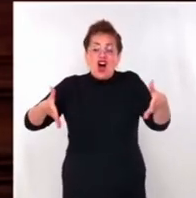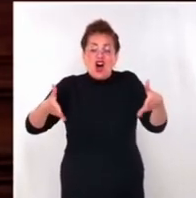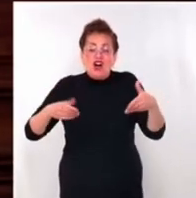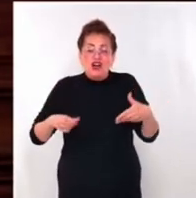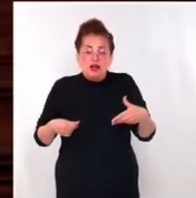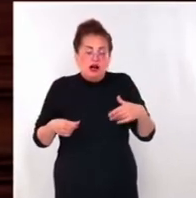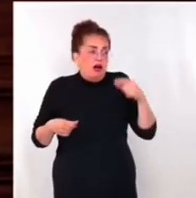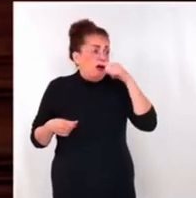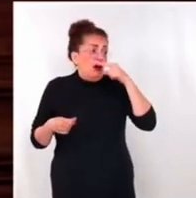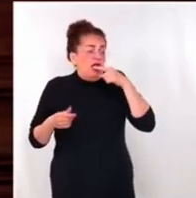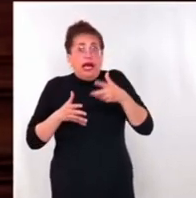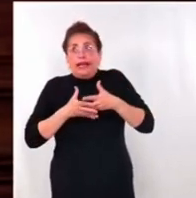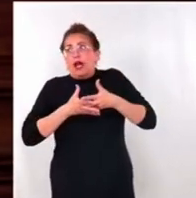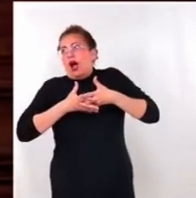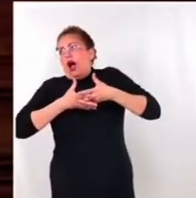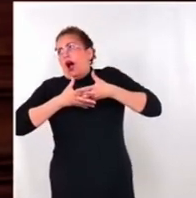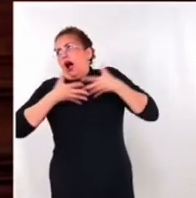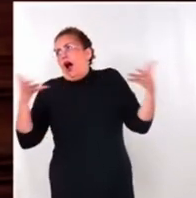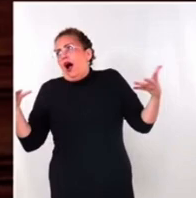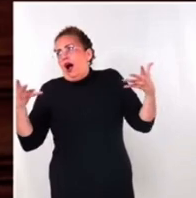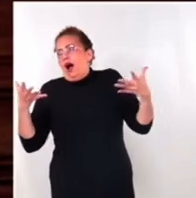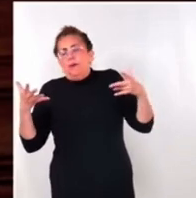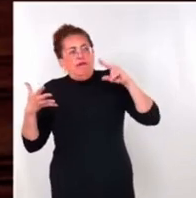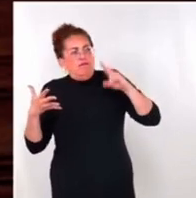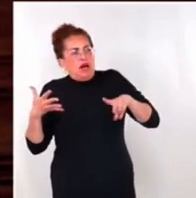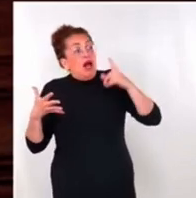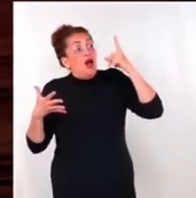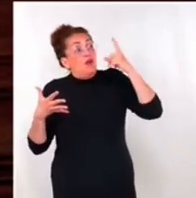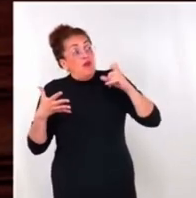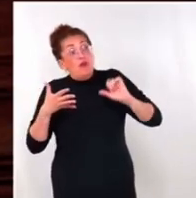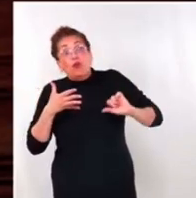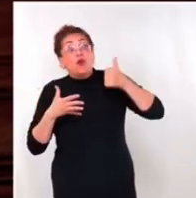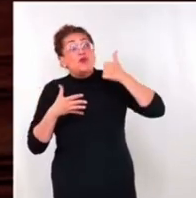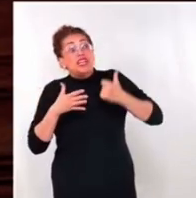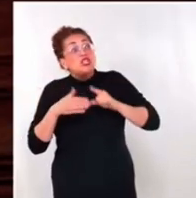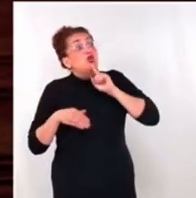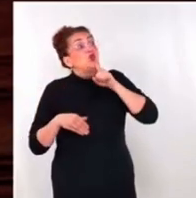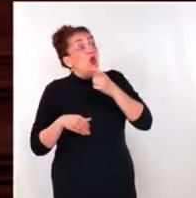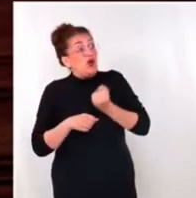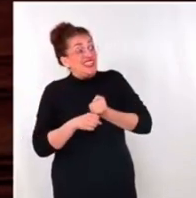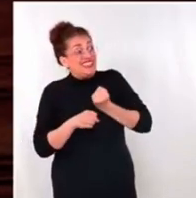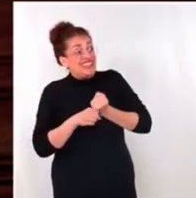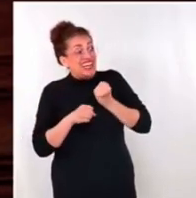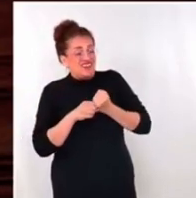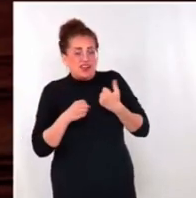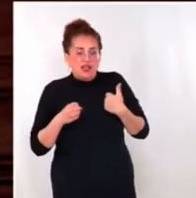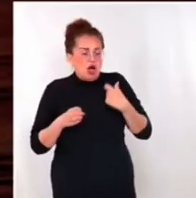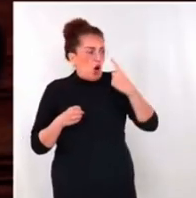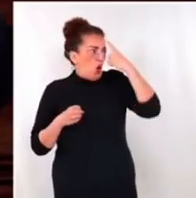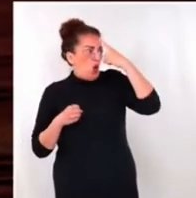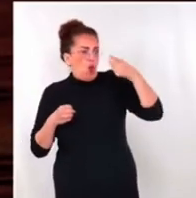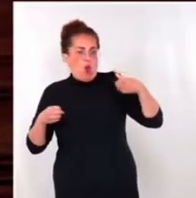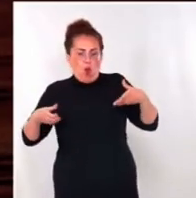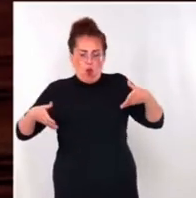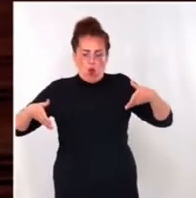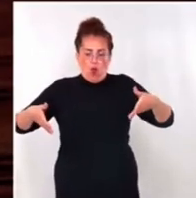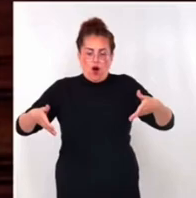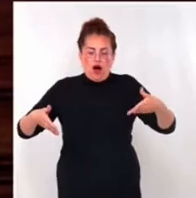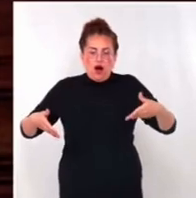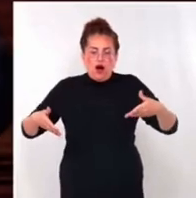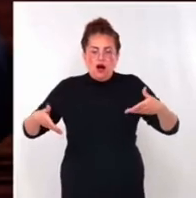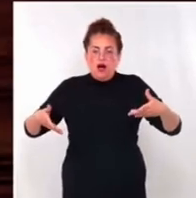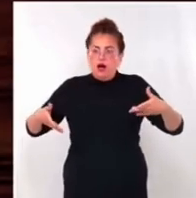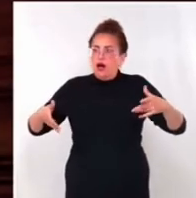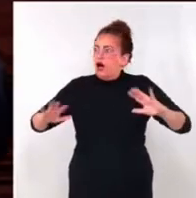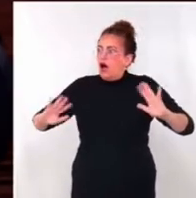mensonge municipal que j'entends depuis le début du mandat. Les boulevards ne sont pas une boîte en verre dans laquelle l'atmosphère